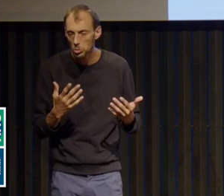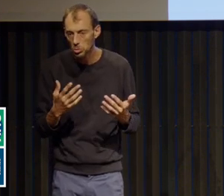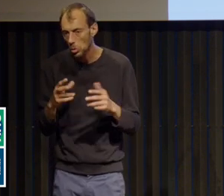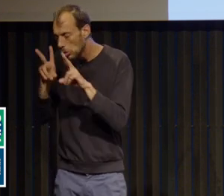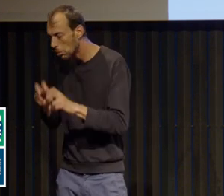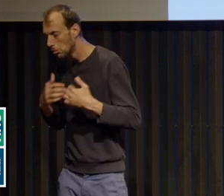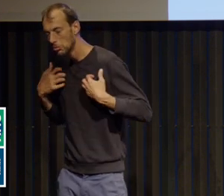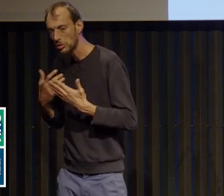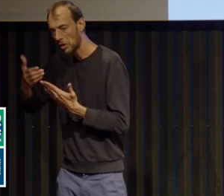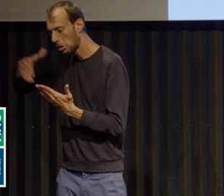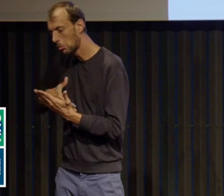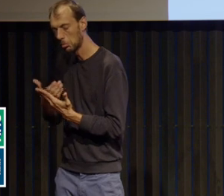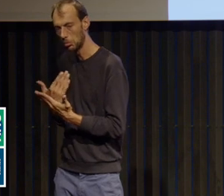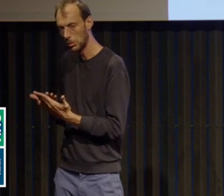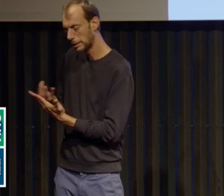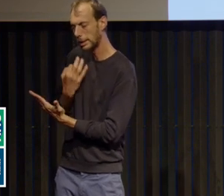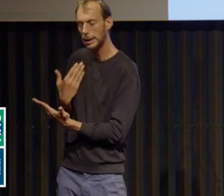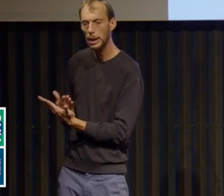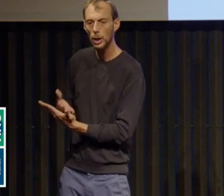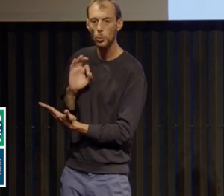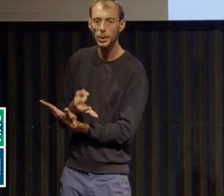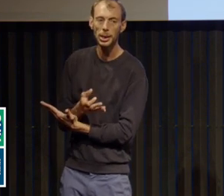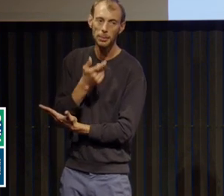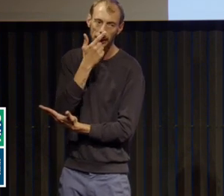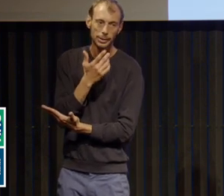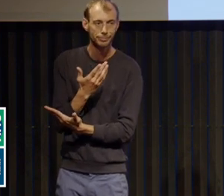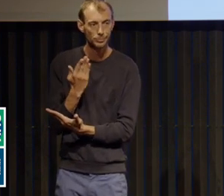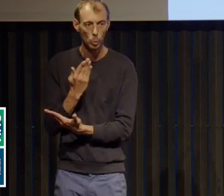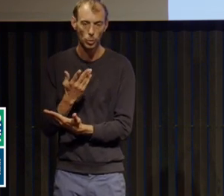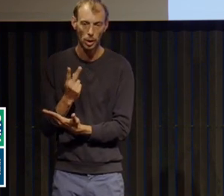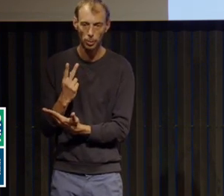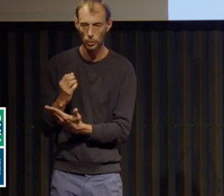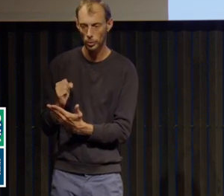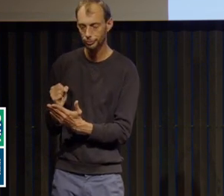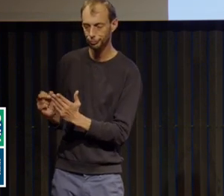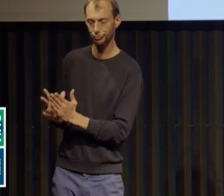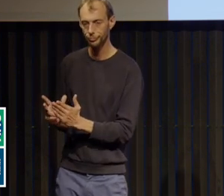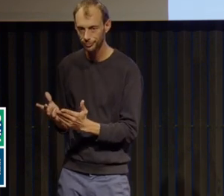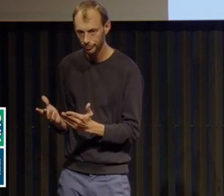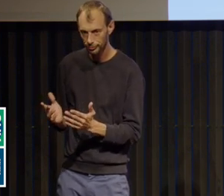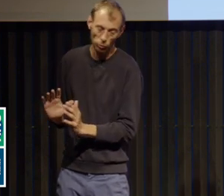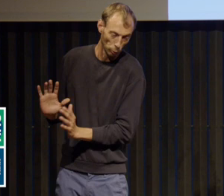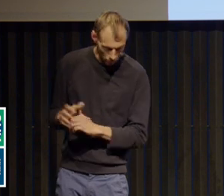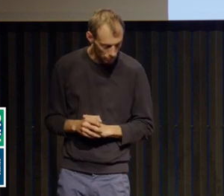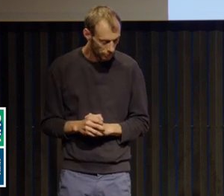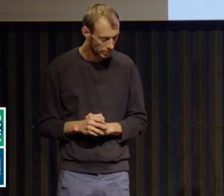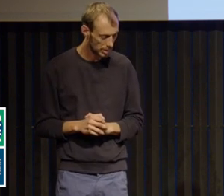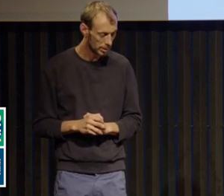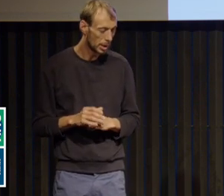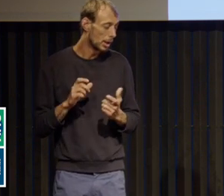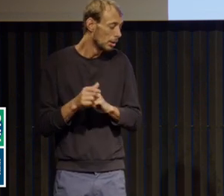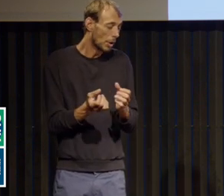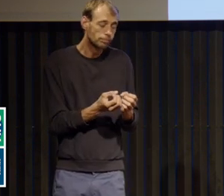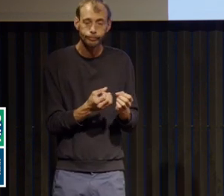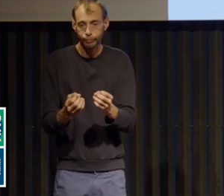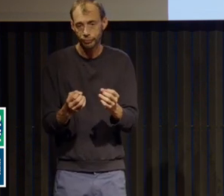d'être, en tout cas, d'être affirmées, et puis un pic d'incidence après 16 ans. Et ça